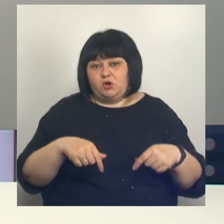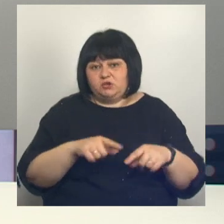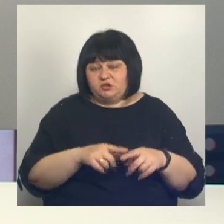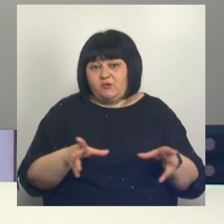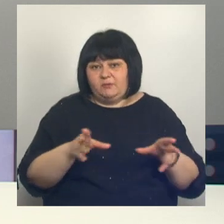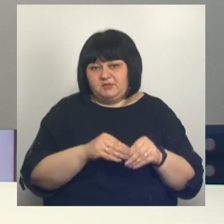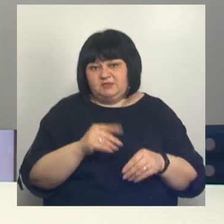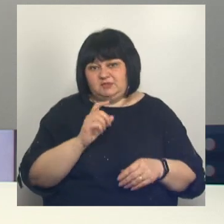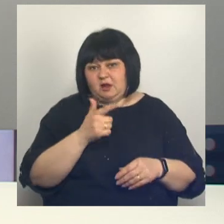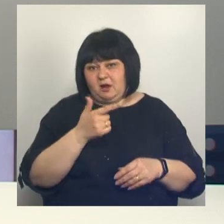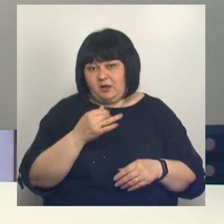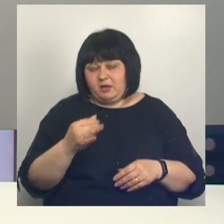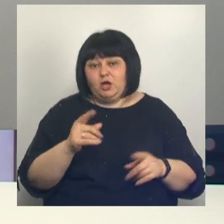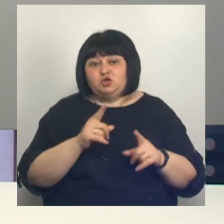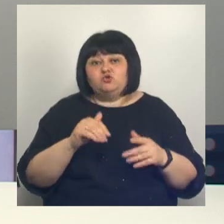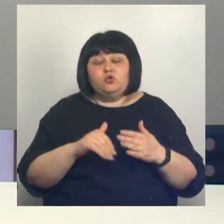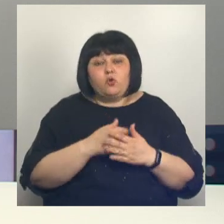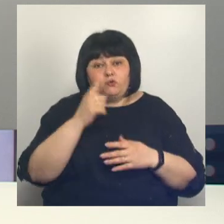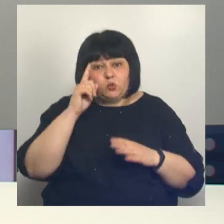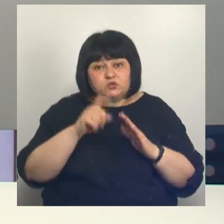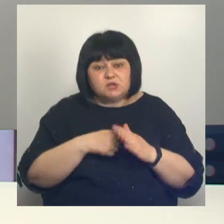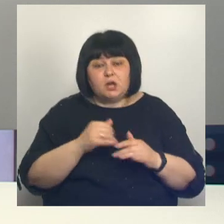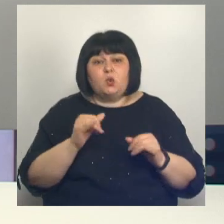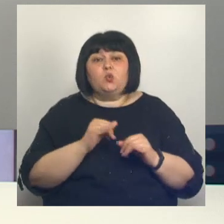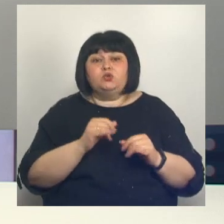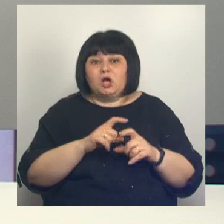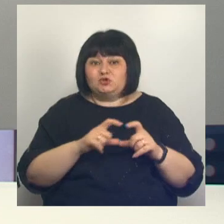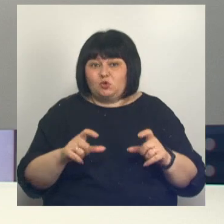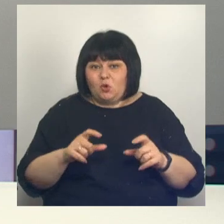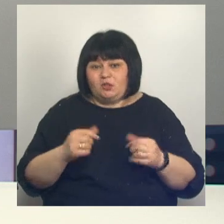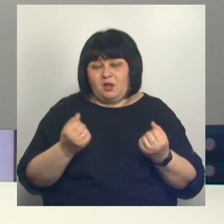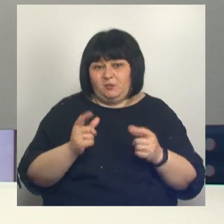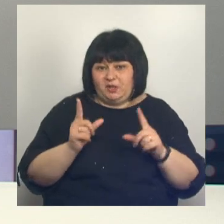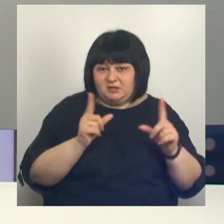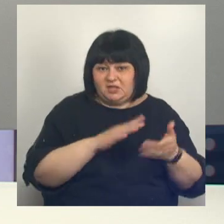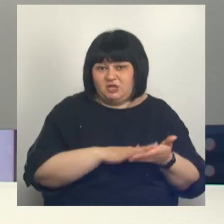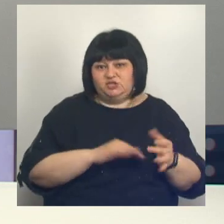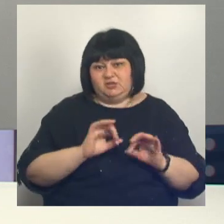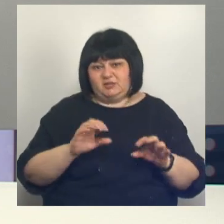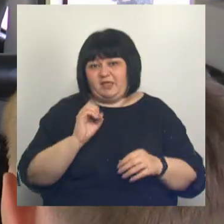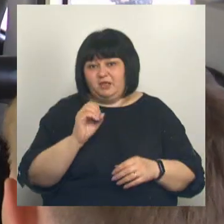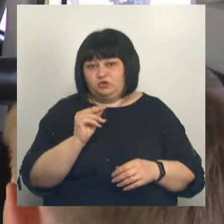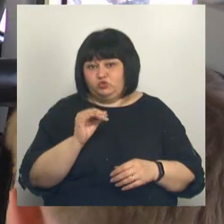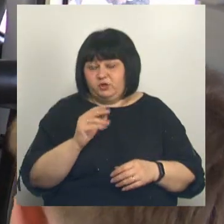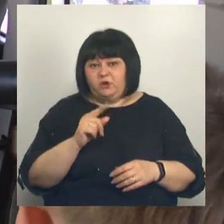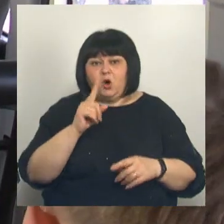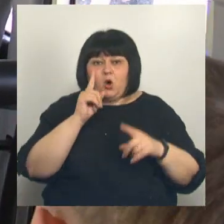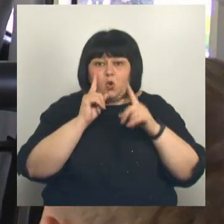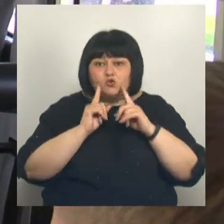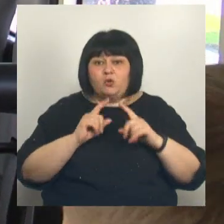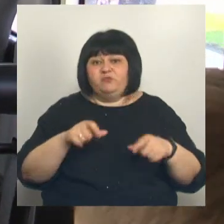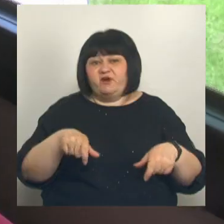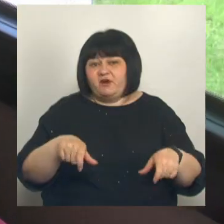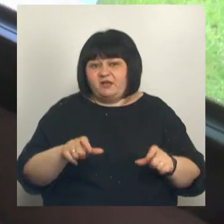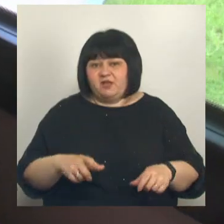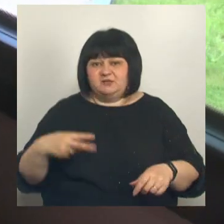госавтоинспекции. Что нового узнали ребята и куда мобильная школа отправится дальше, расскажет Елена Чурилова. Удобное кресло, ремни